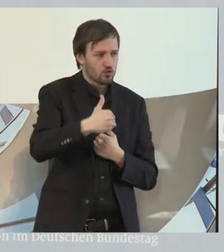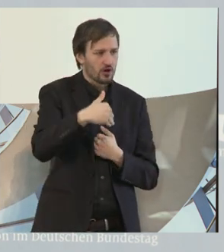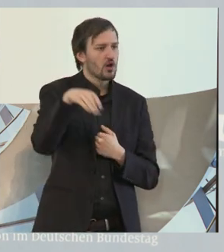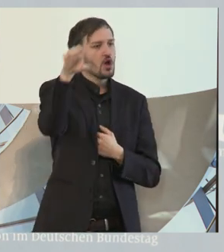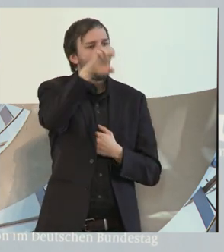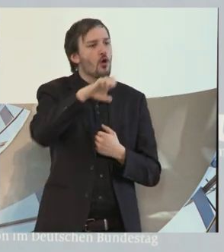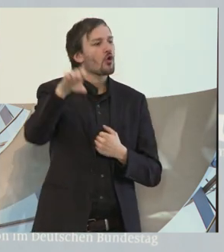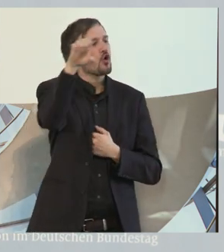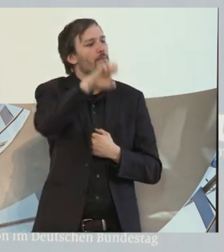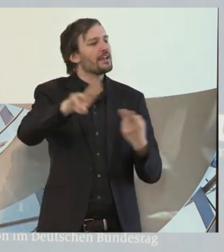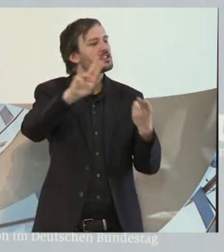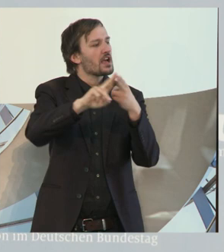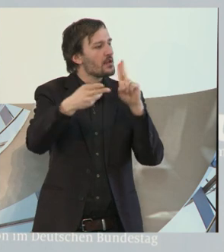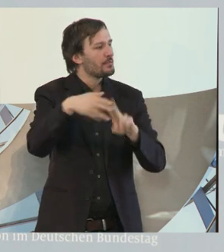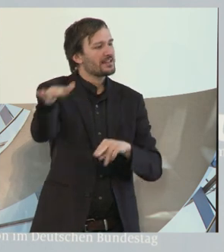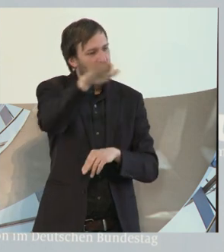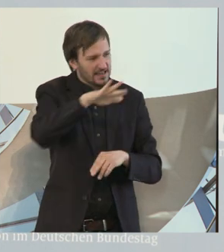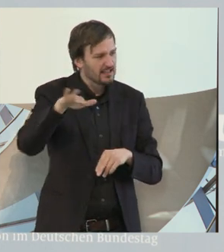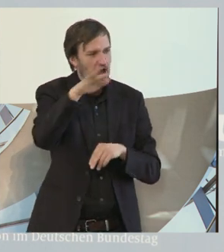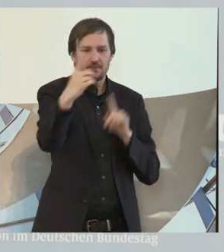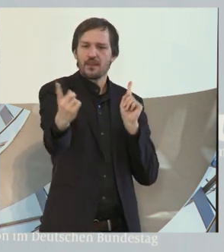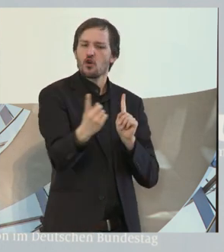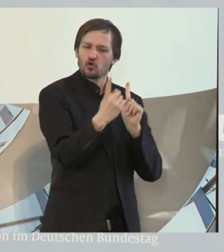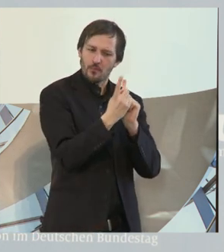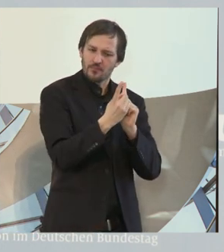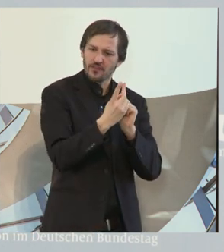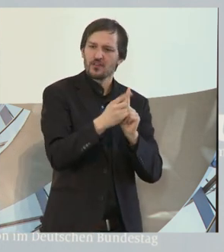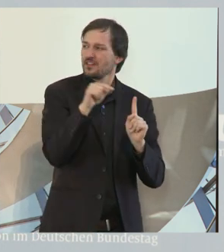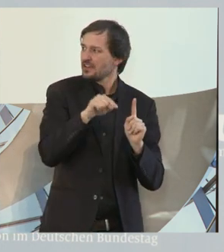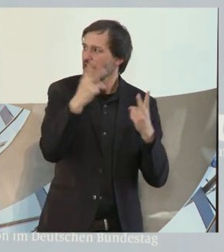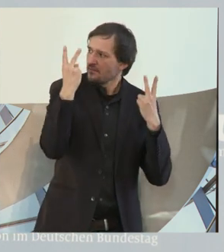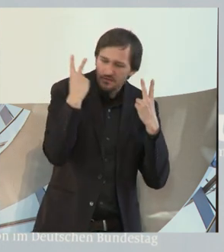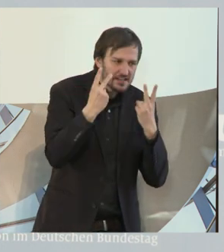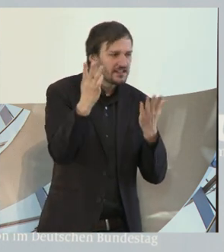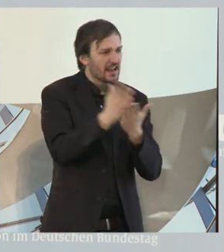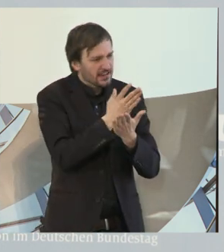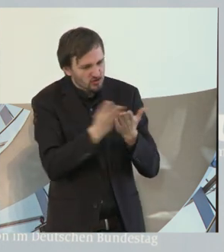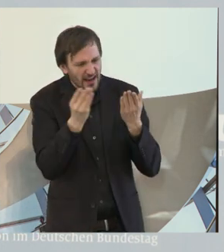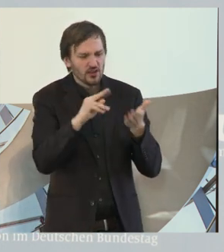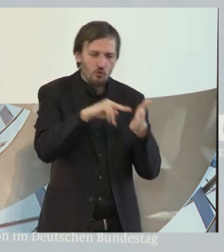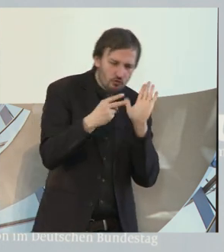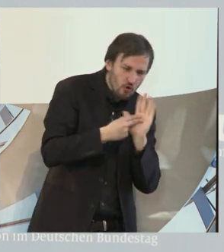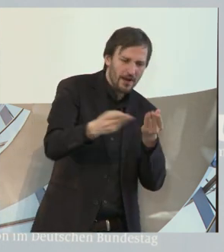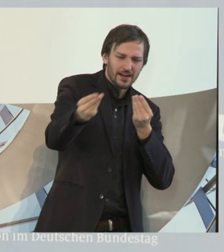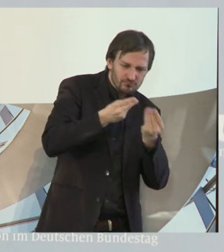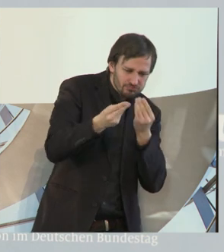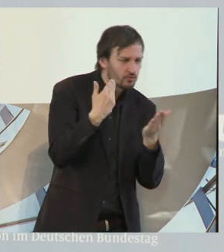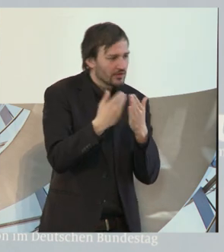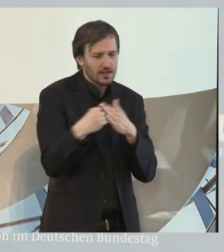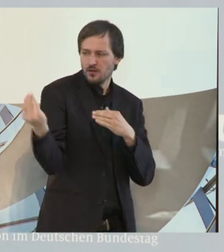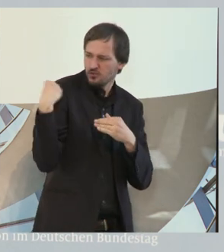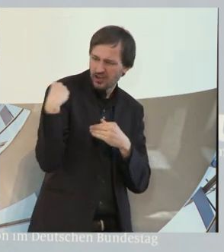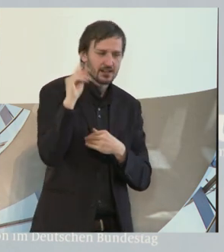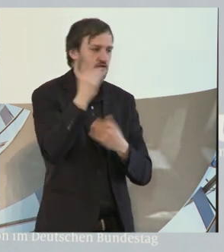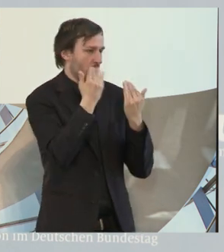europäischen Mitgliedsland treffen wird, um wichtige Entscheidungen und Dinge vorzubereiten und sie herzlich grüßen lässt.